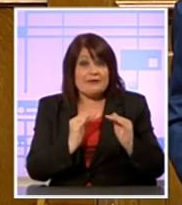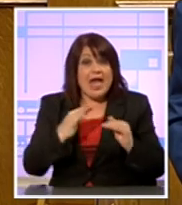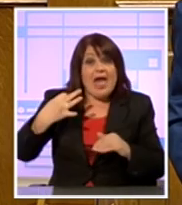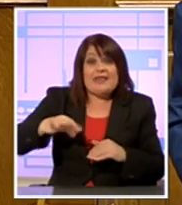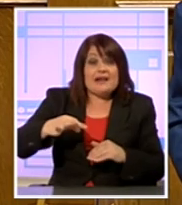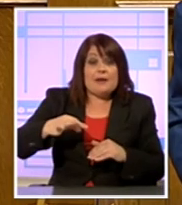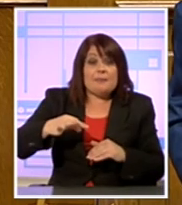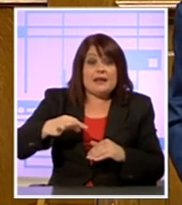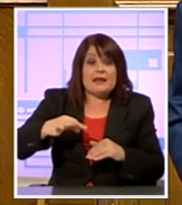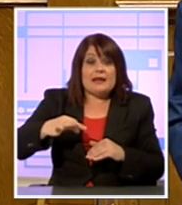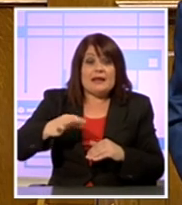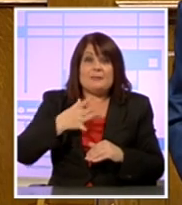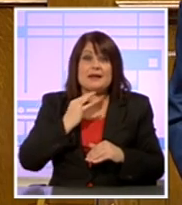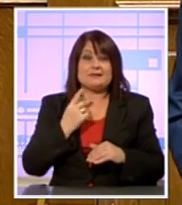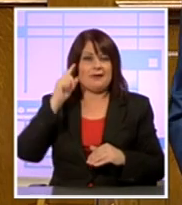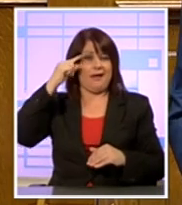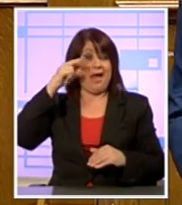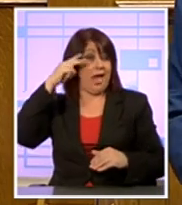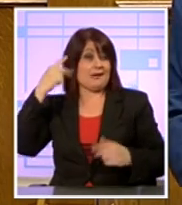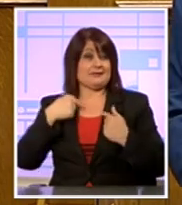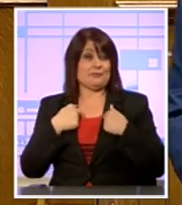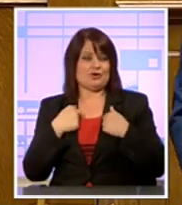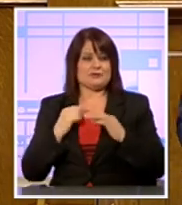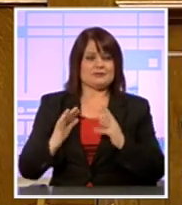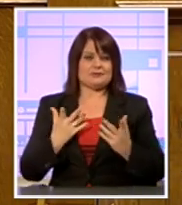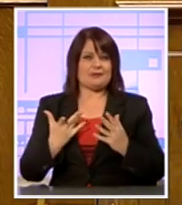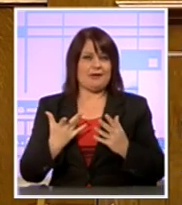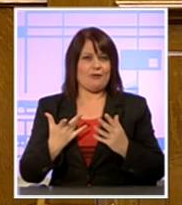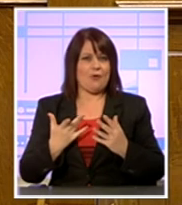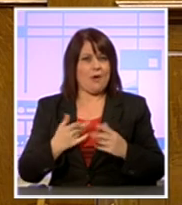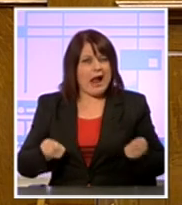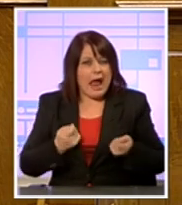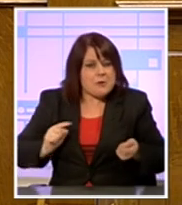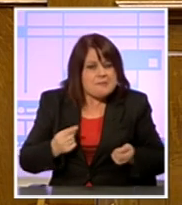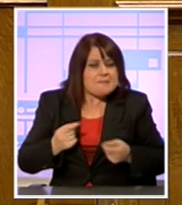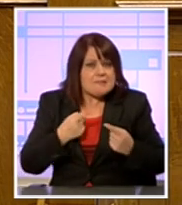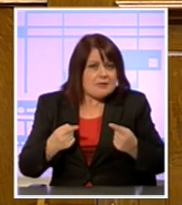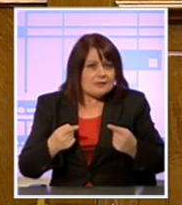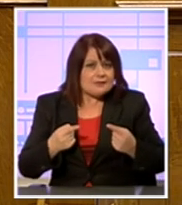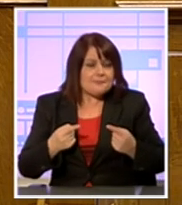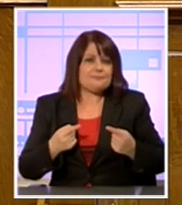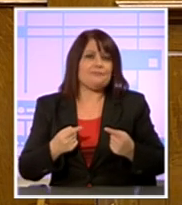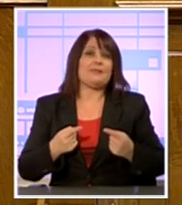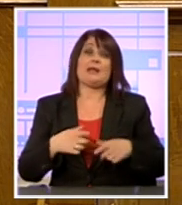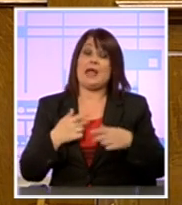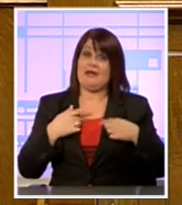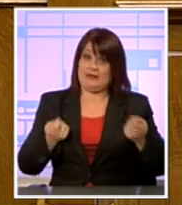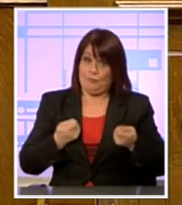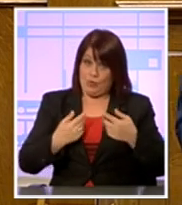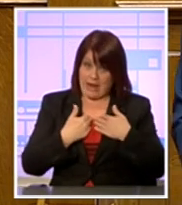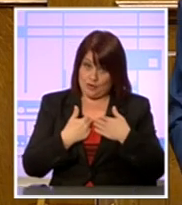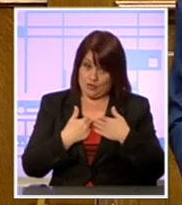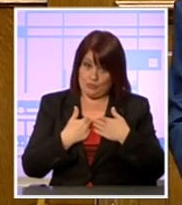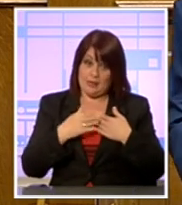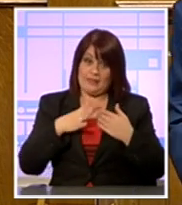η δίθεν καπατσοσύνη και ίντριγα στην πολιτική ζωή. Με τις πράξεις μου θέλω να συμβολήσω ότι